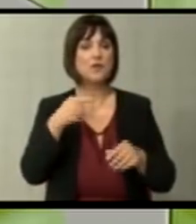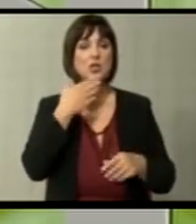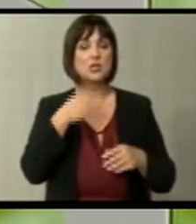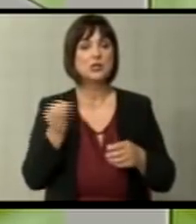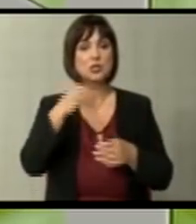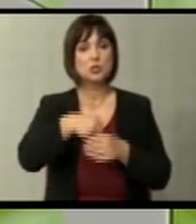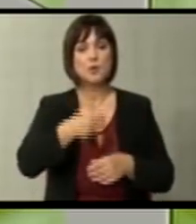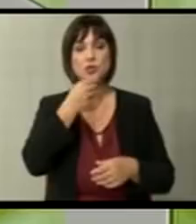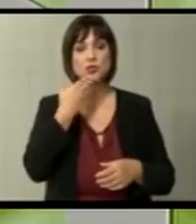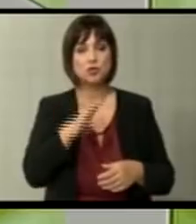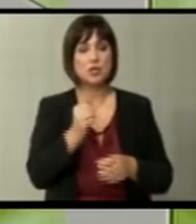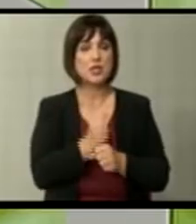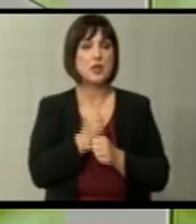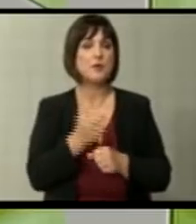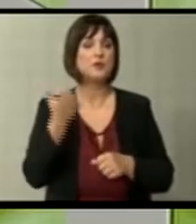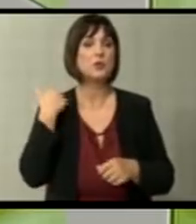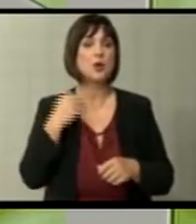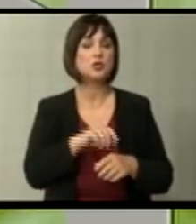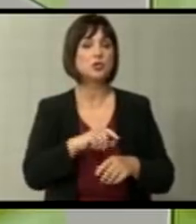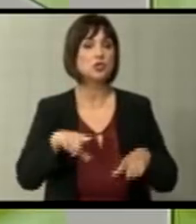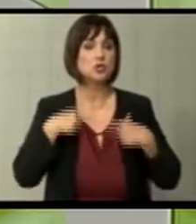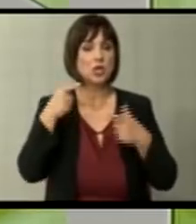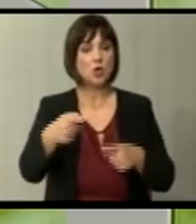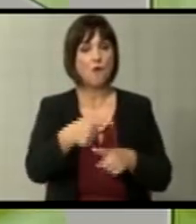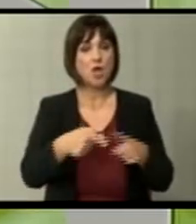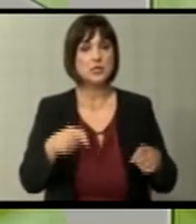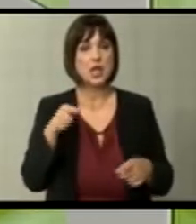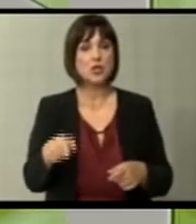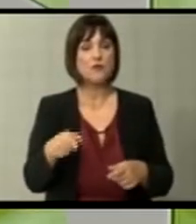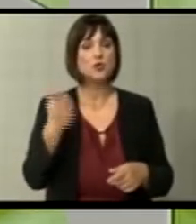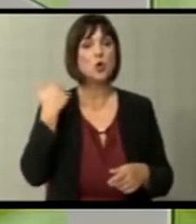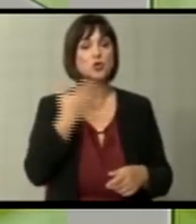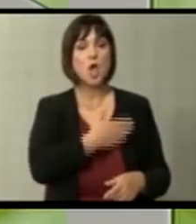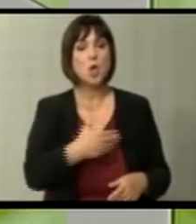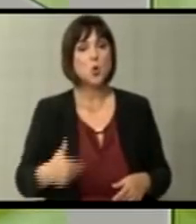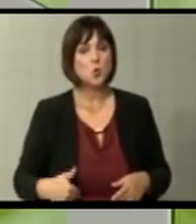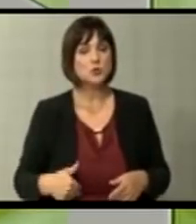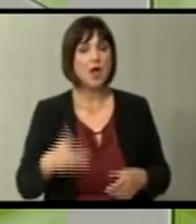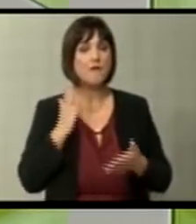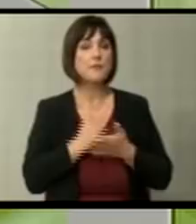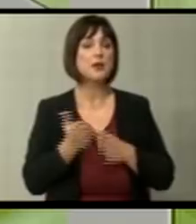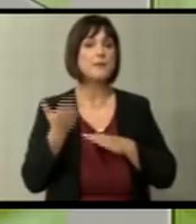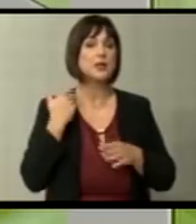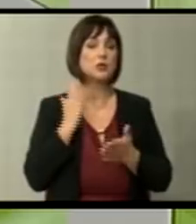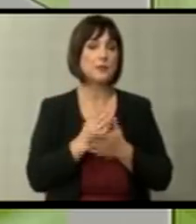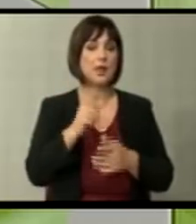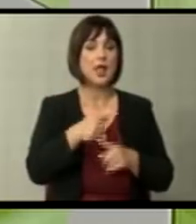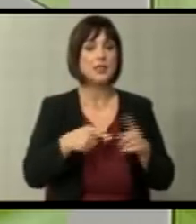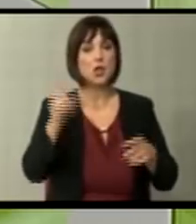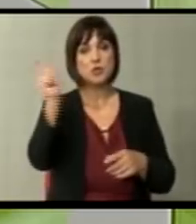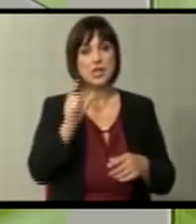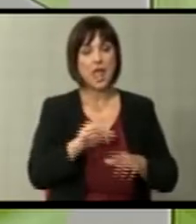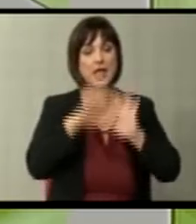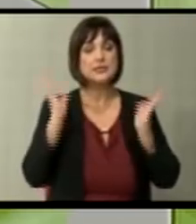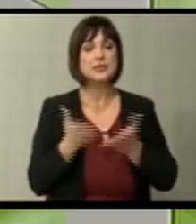штета да направат за поранештите жители на тој дел од тогашна Игославија а биле предходно дел од Италија Така што